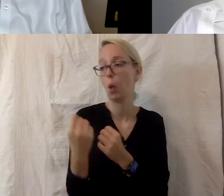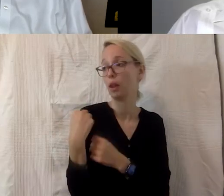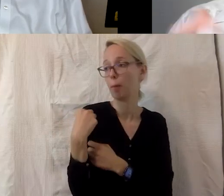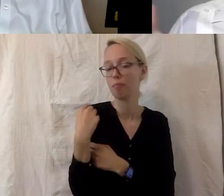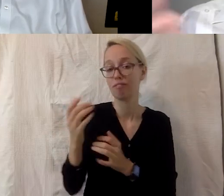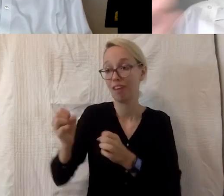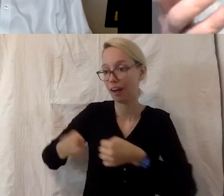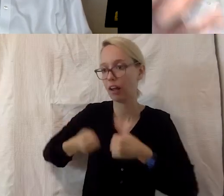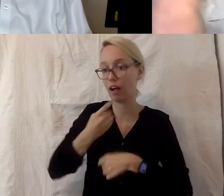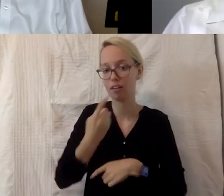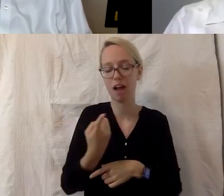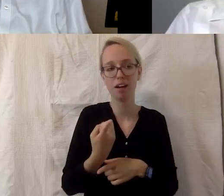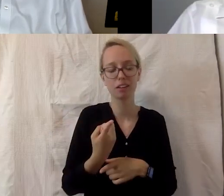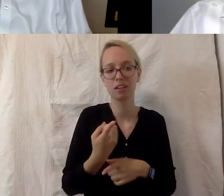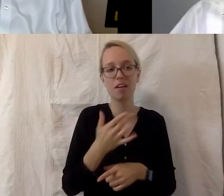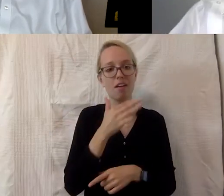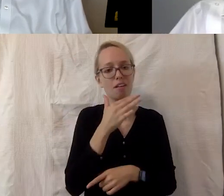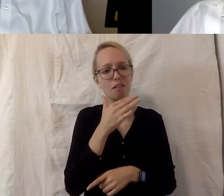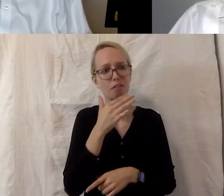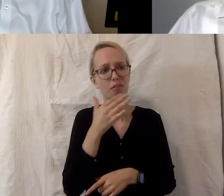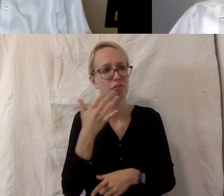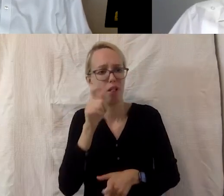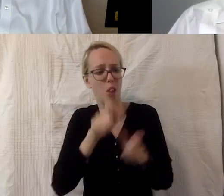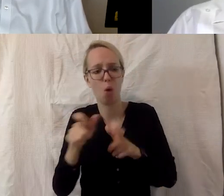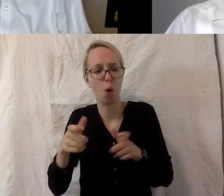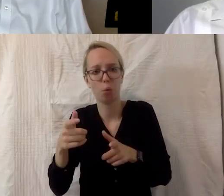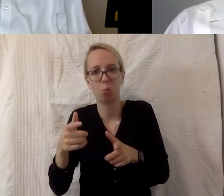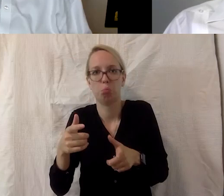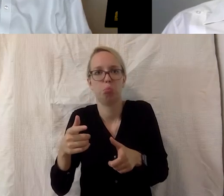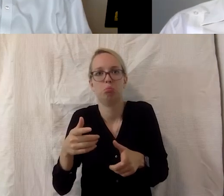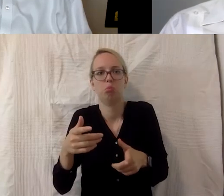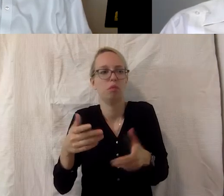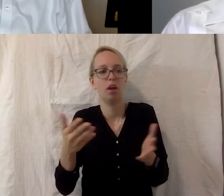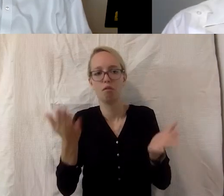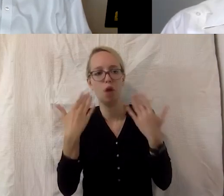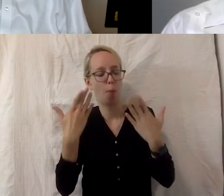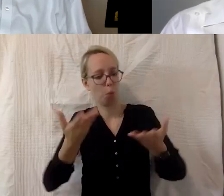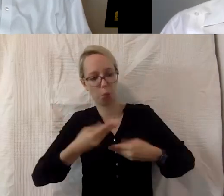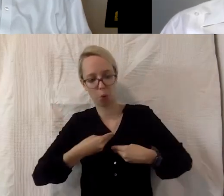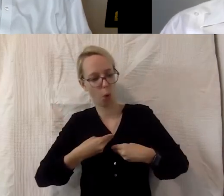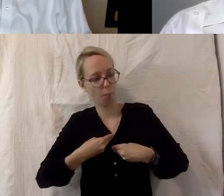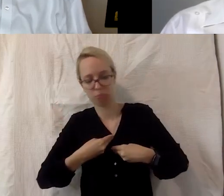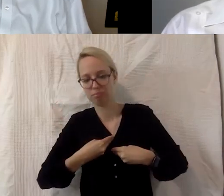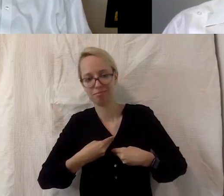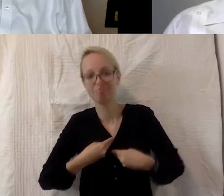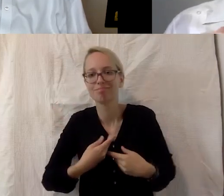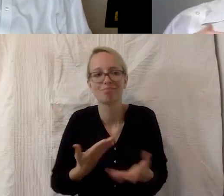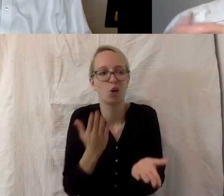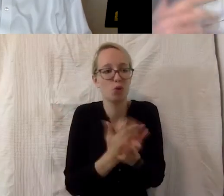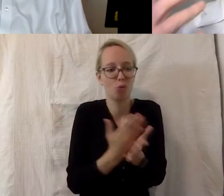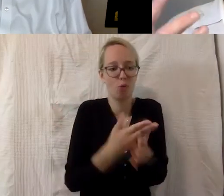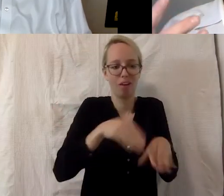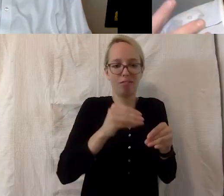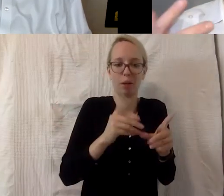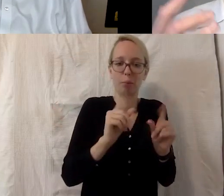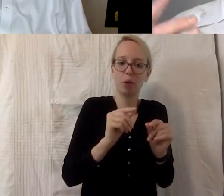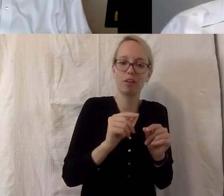oder sagen, sie bekommen ja keine Bewerbung von Menschen mit Behinderungen, damit fängt das schon an. meine, natürlich ist Frage, was